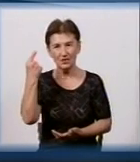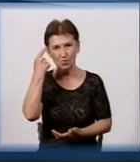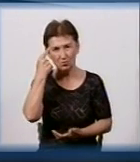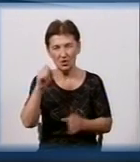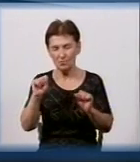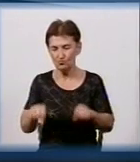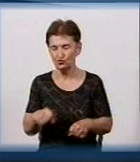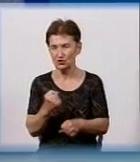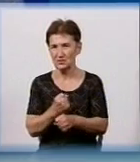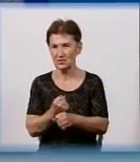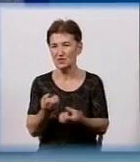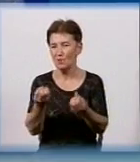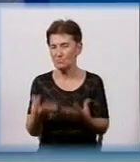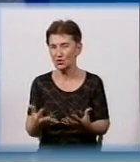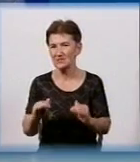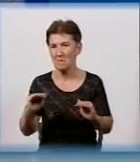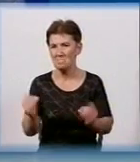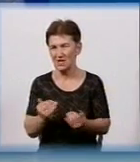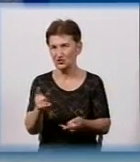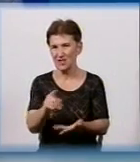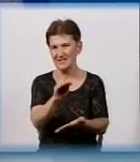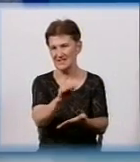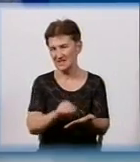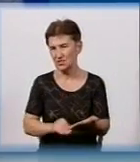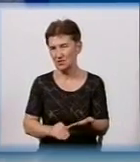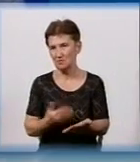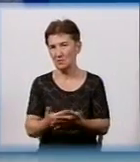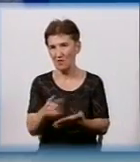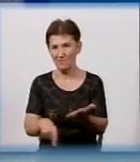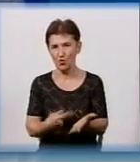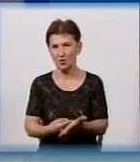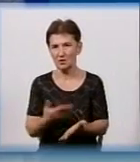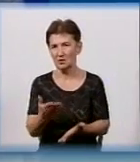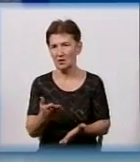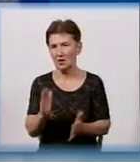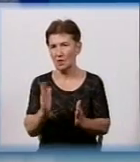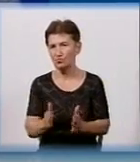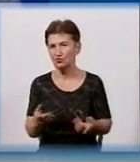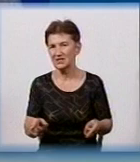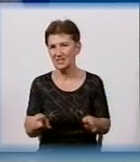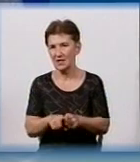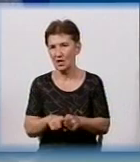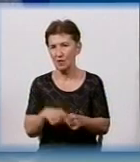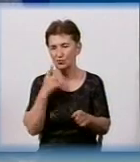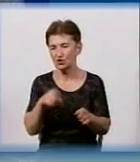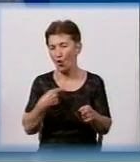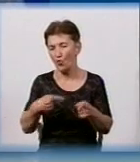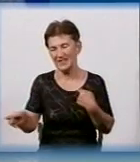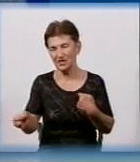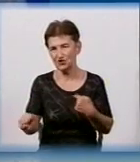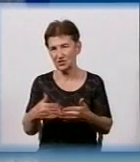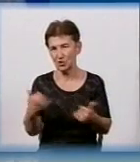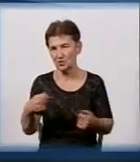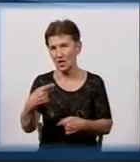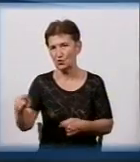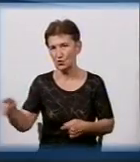зробити просто менше, менше статистику. В місті Кропивницькому статистика буде така, відвідуватися від інших містів, і це вже буде добре.